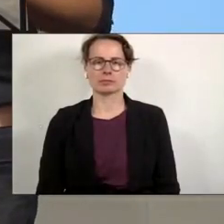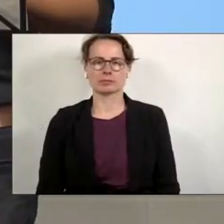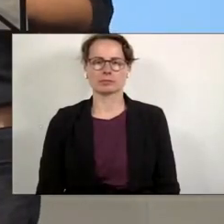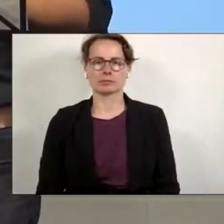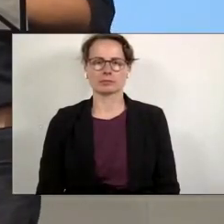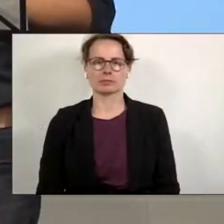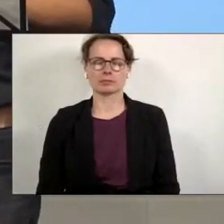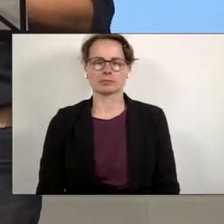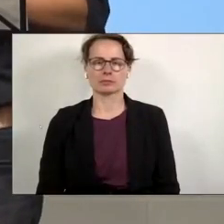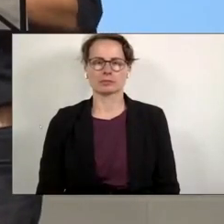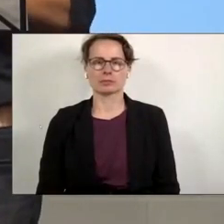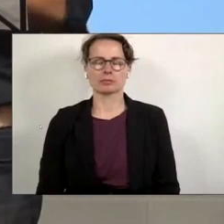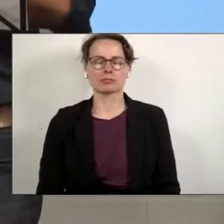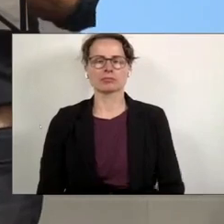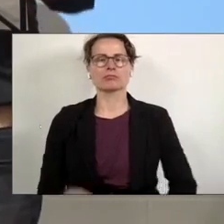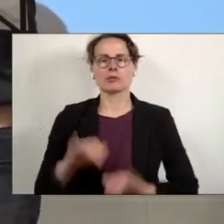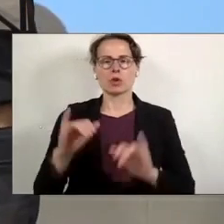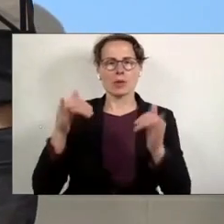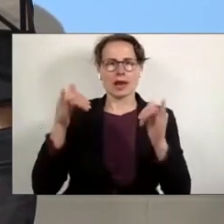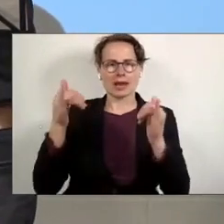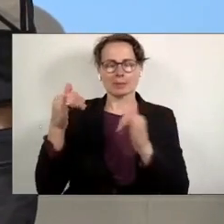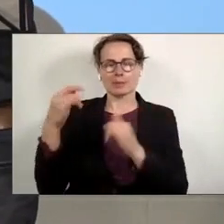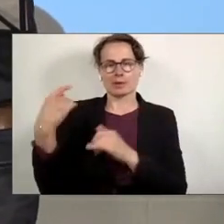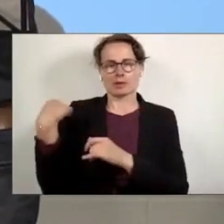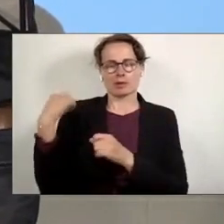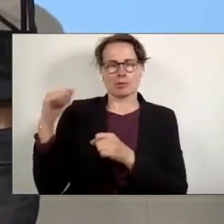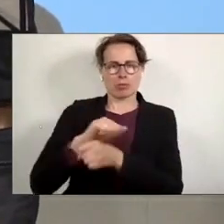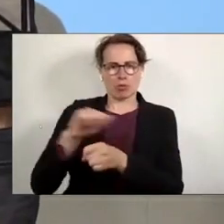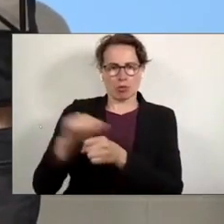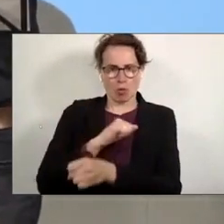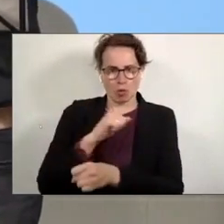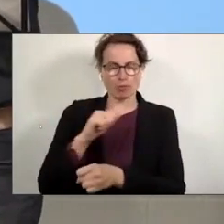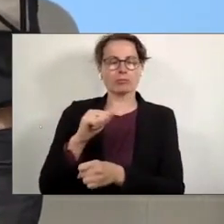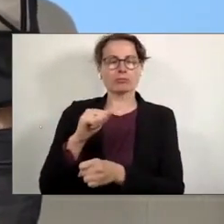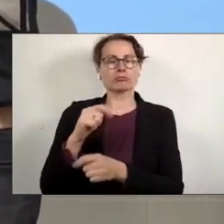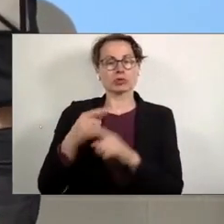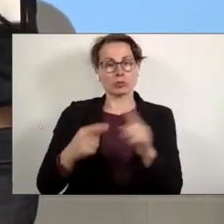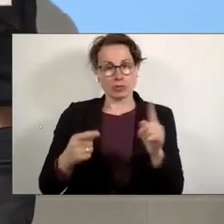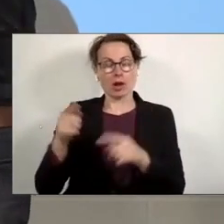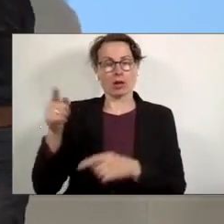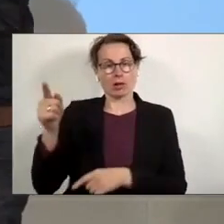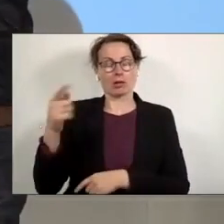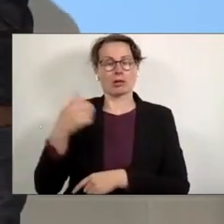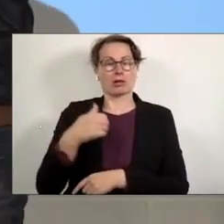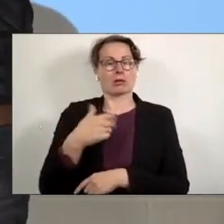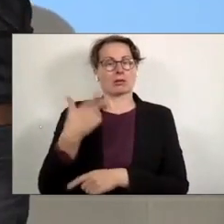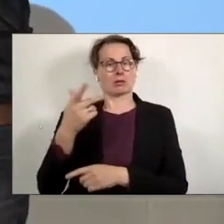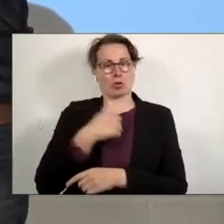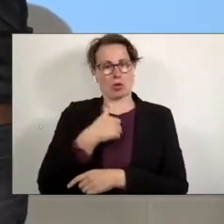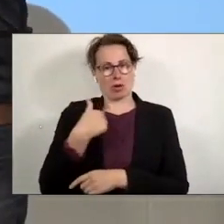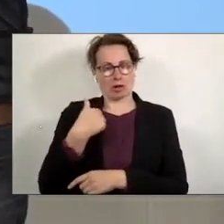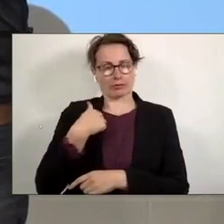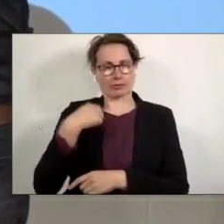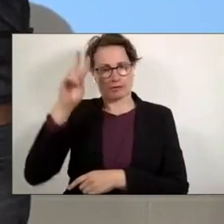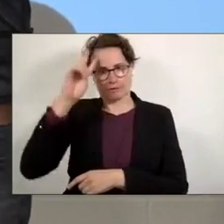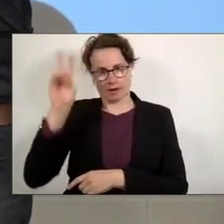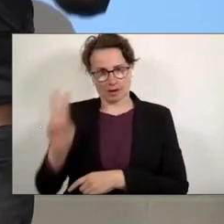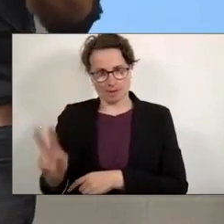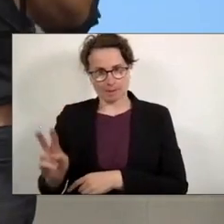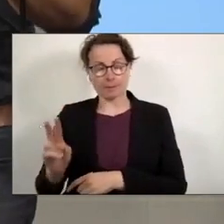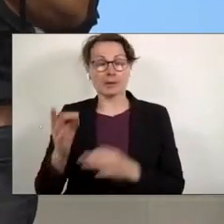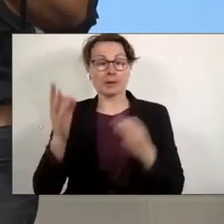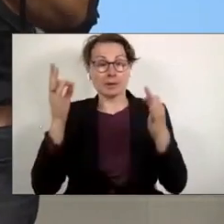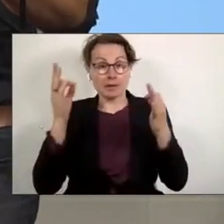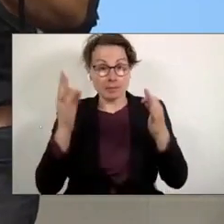Da Überlebende des Pogroms teilweise Soldaten im Vietnamkrieg waren, gab es während des Pogroms von Rostock-Lichtenhagen